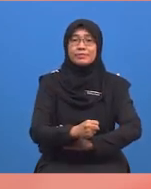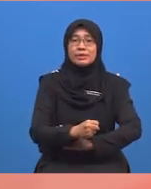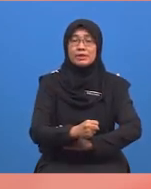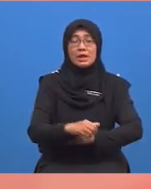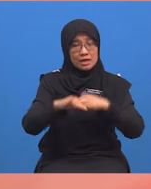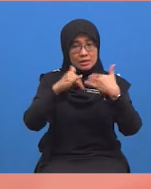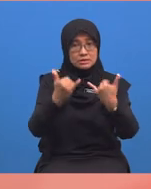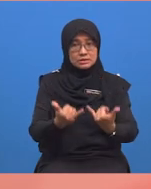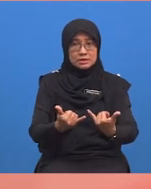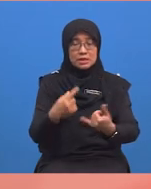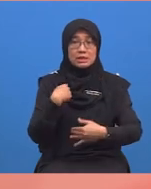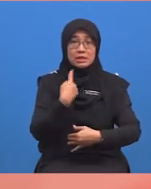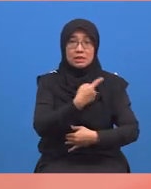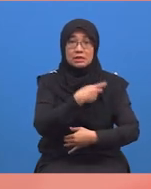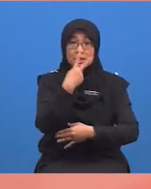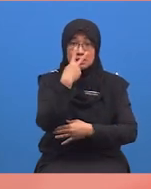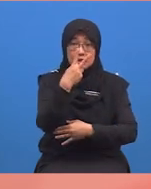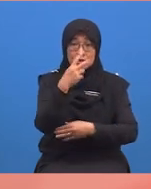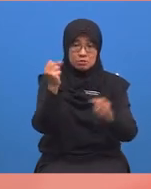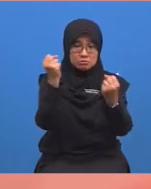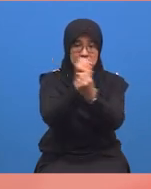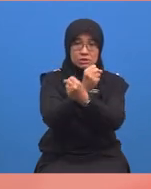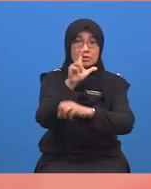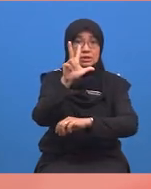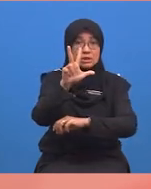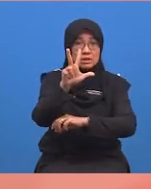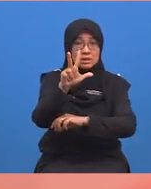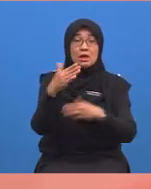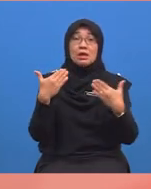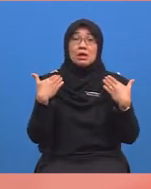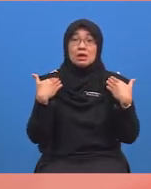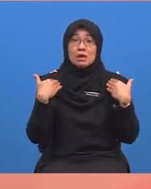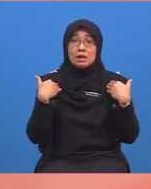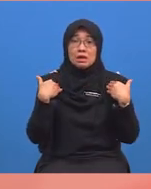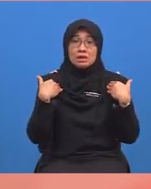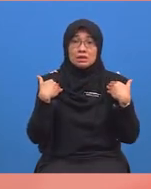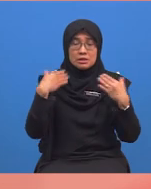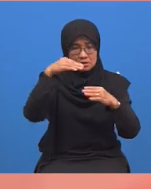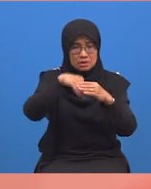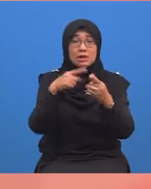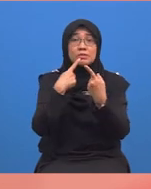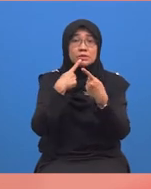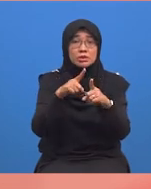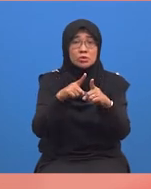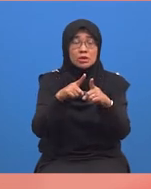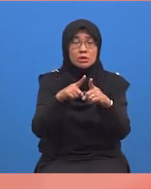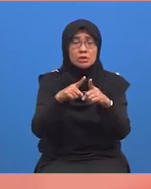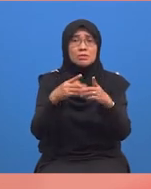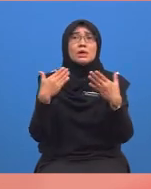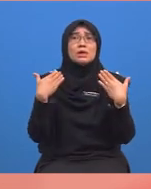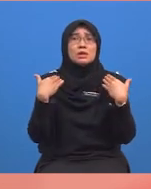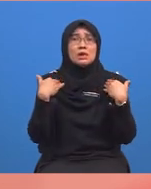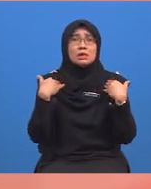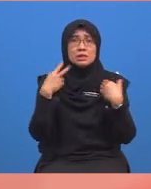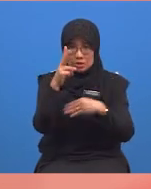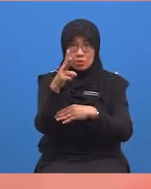Sekarang, kita lihat sifir tiga. Adakah antara jawapannya mempunyai nilai